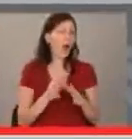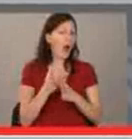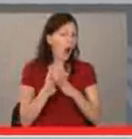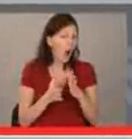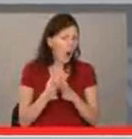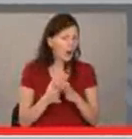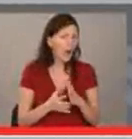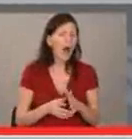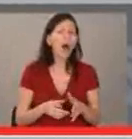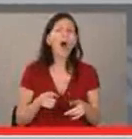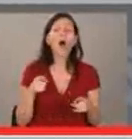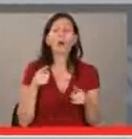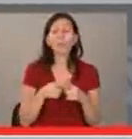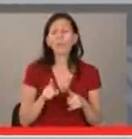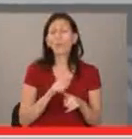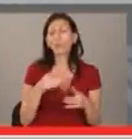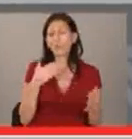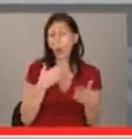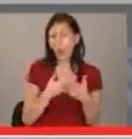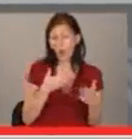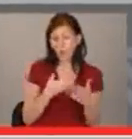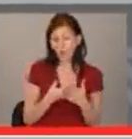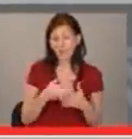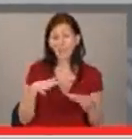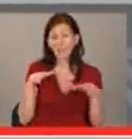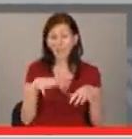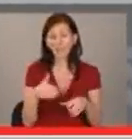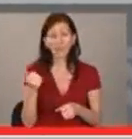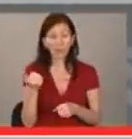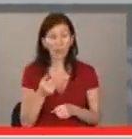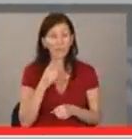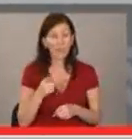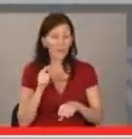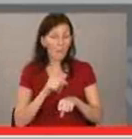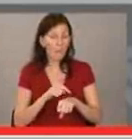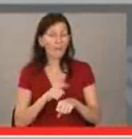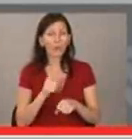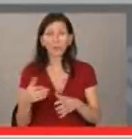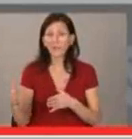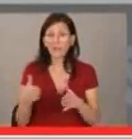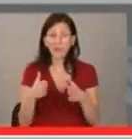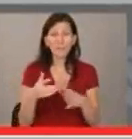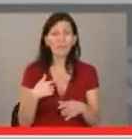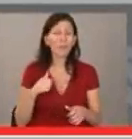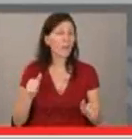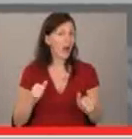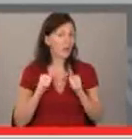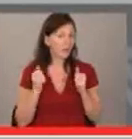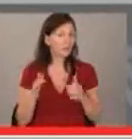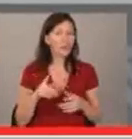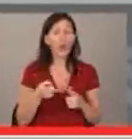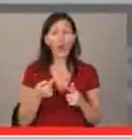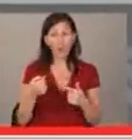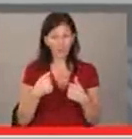хора, които не се отнася. Всеки момент, когато си на пътя, си подложен на риск. Дали от теб